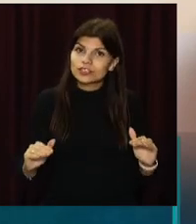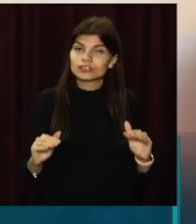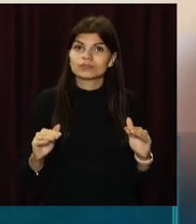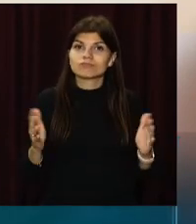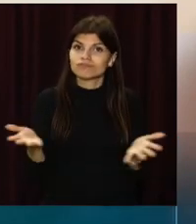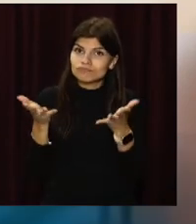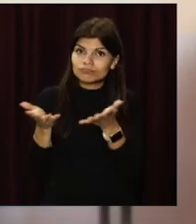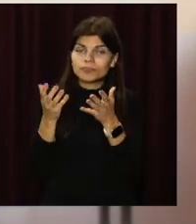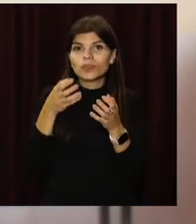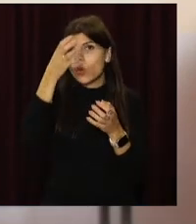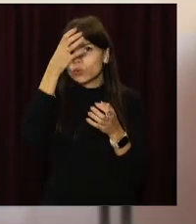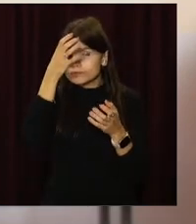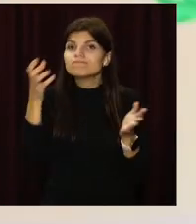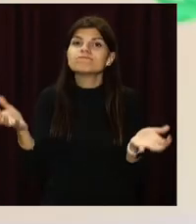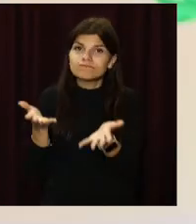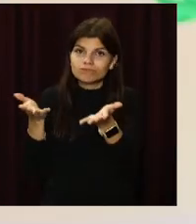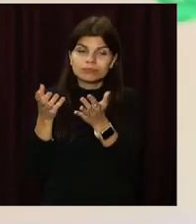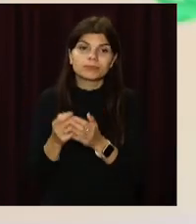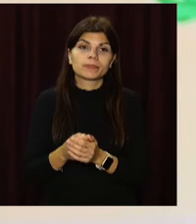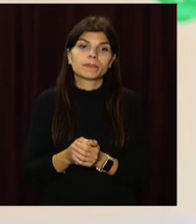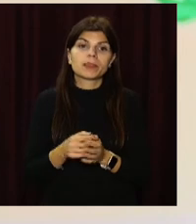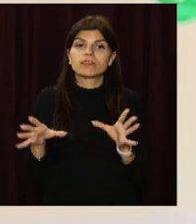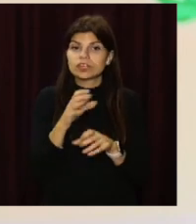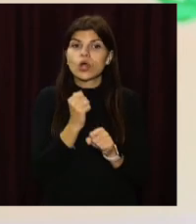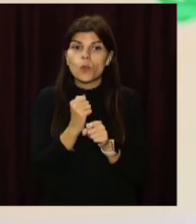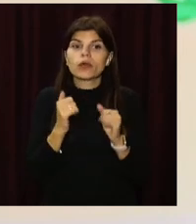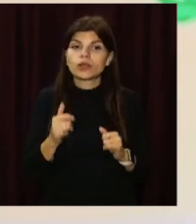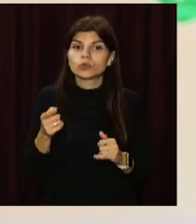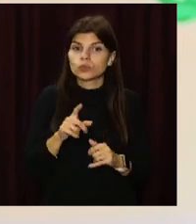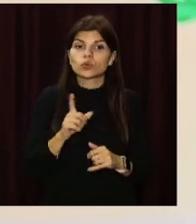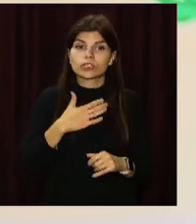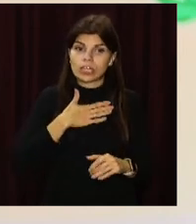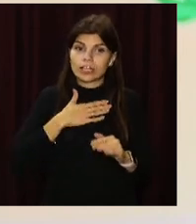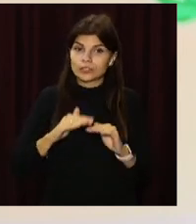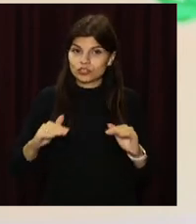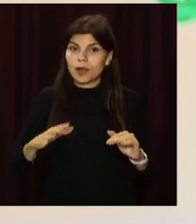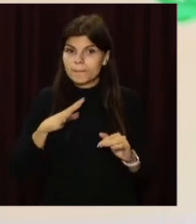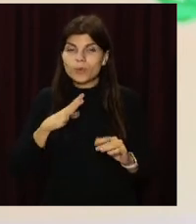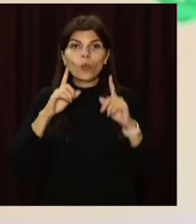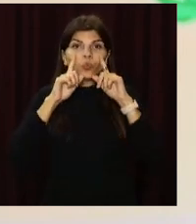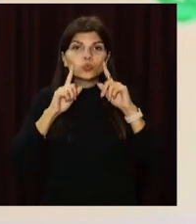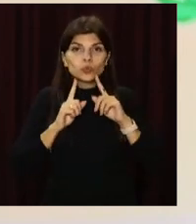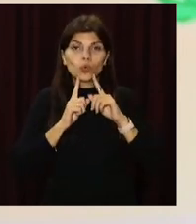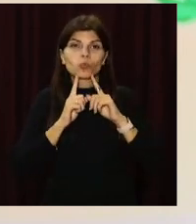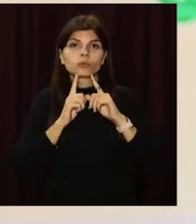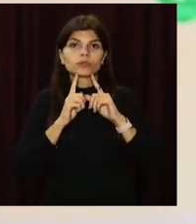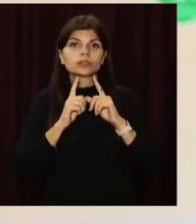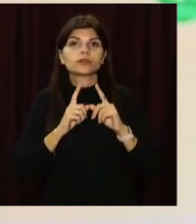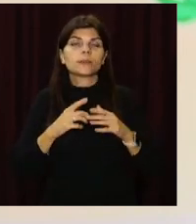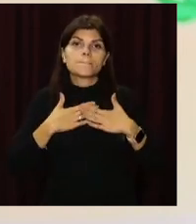закладів, питання освіти. Все робиться для того, щоб нашим дітям було комфортно,